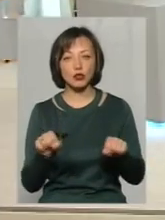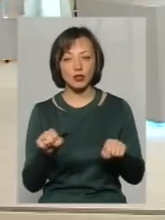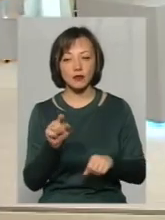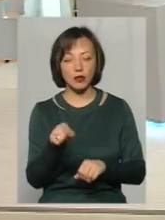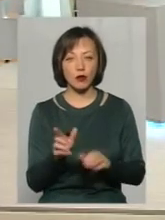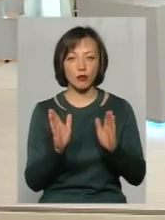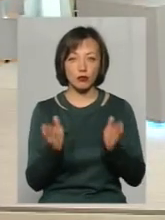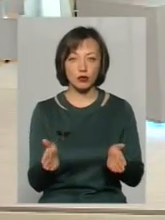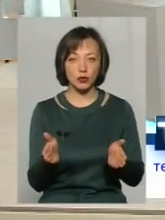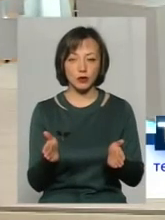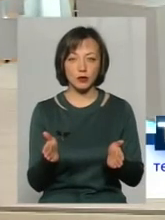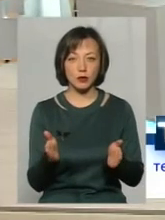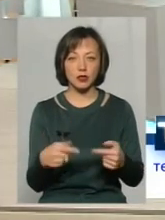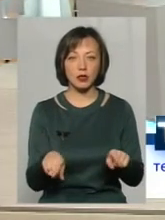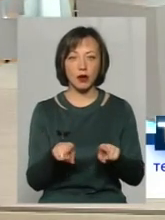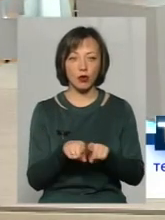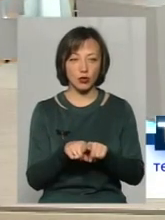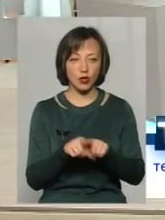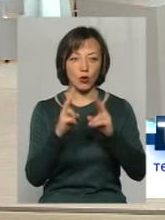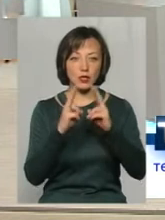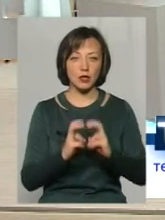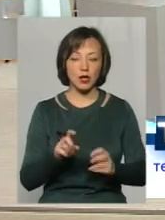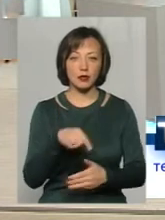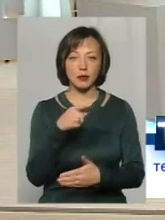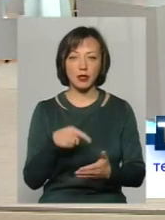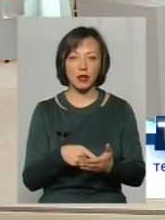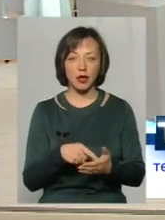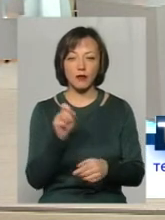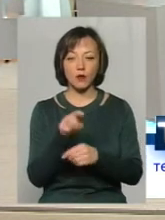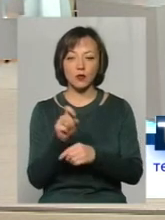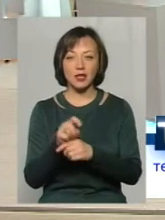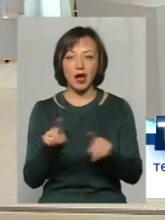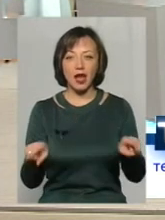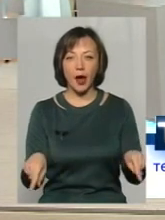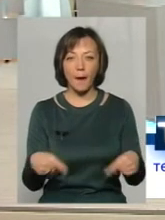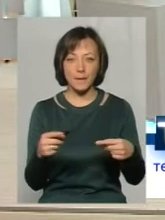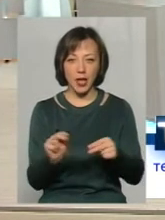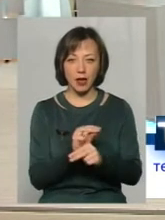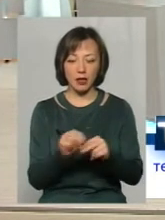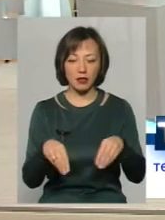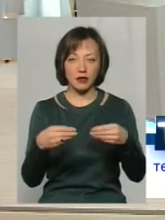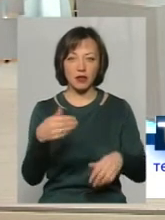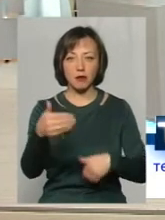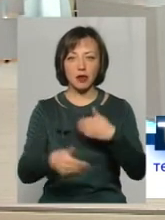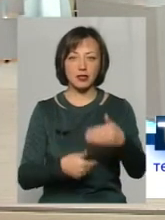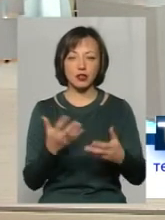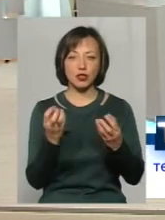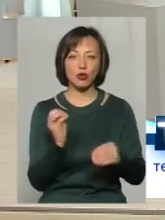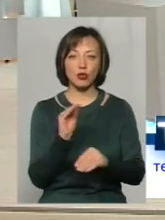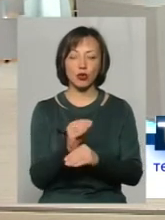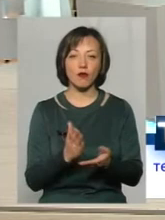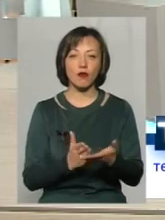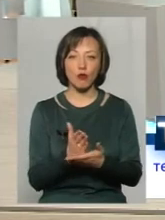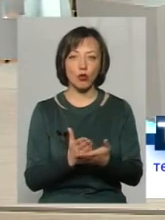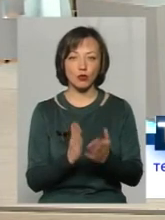також розглядається питання функції реабілітації надаватися, бо є басейн, якби ще додаткові якісь